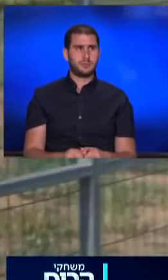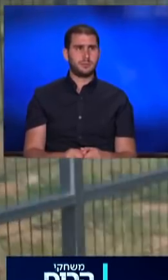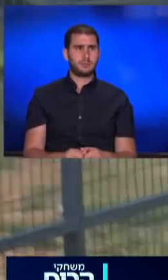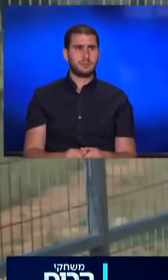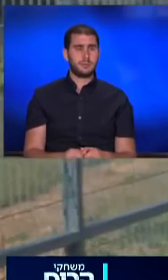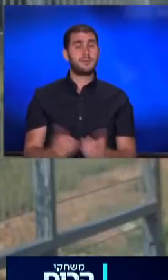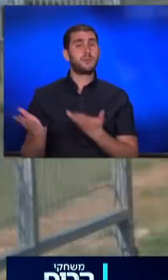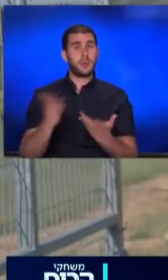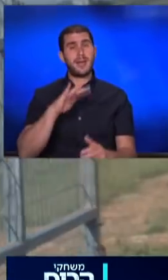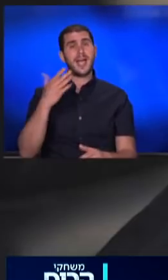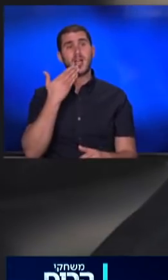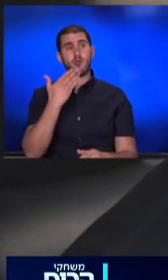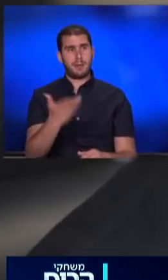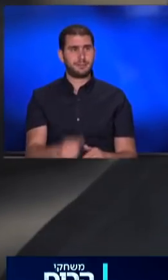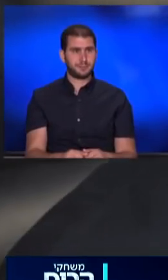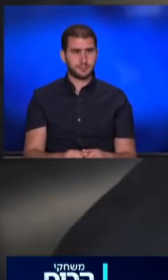ברוכים הבאים להרי ירושלים.